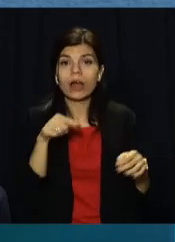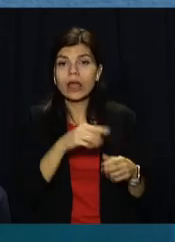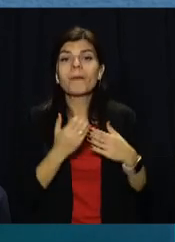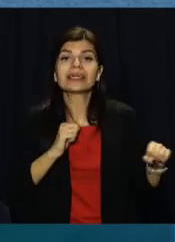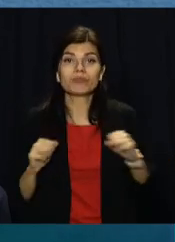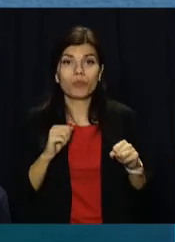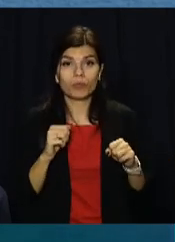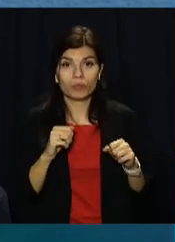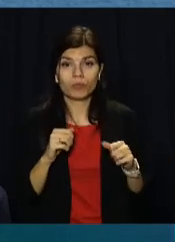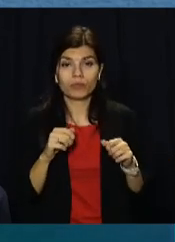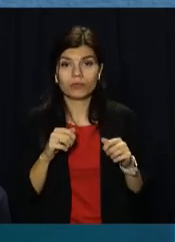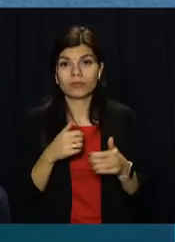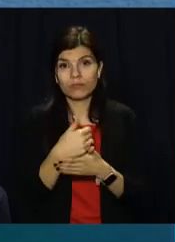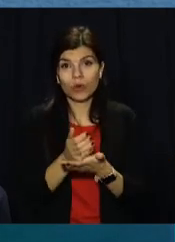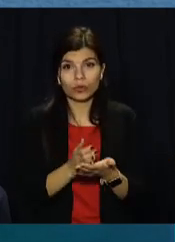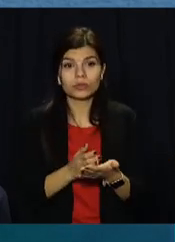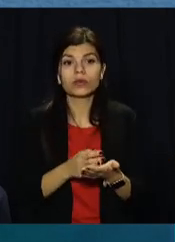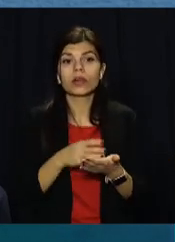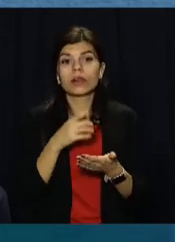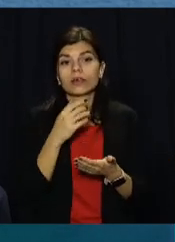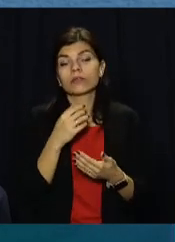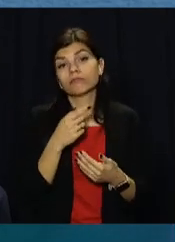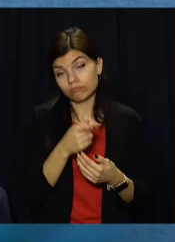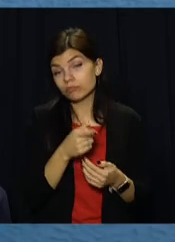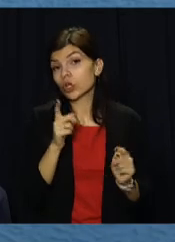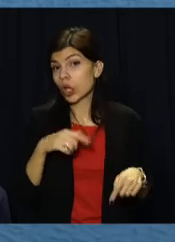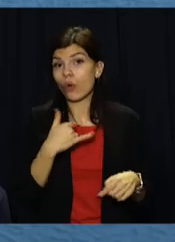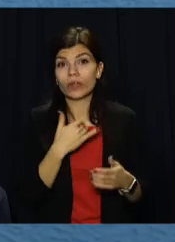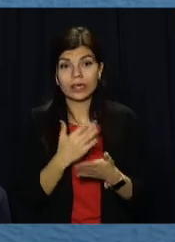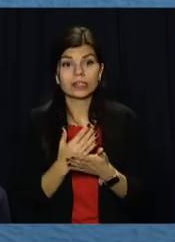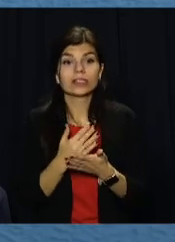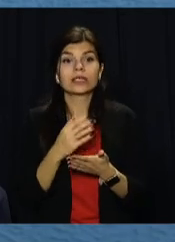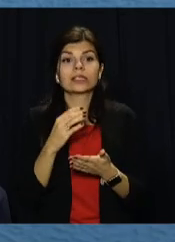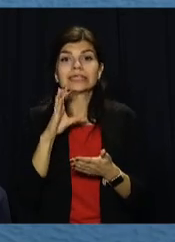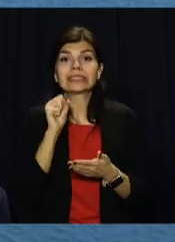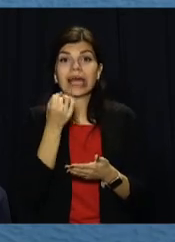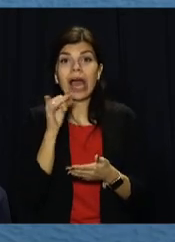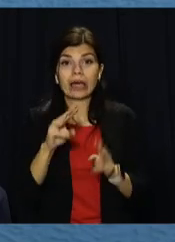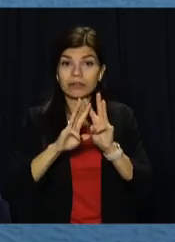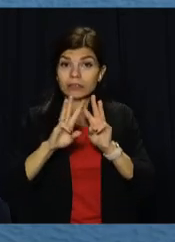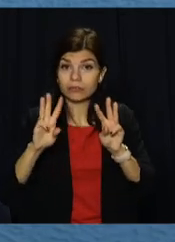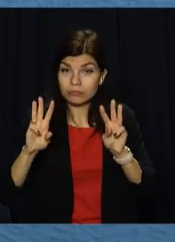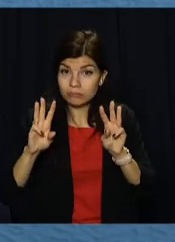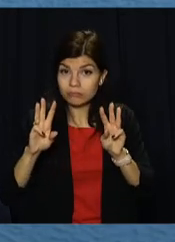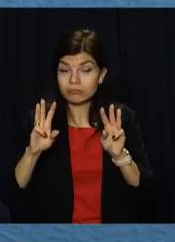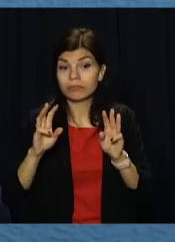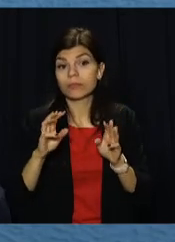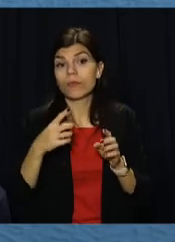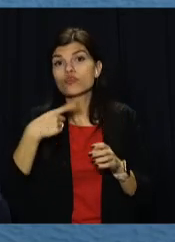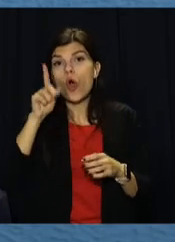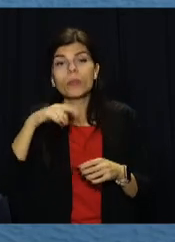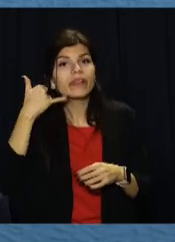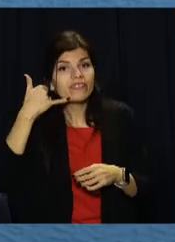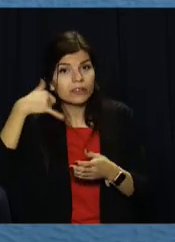послуг, сторінка Підграднецької міської ради. Також у нас міститься сайт міської ради, номера